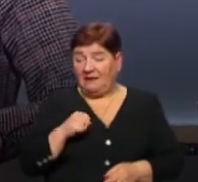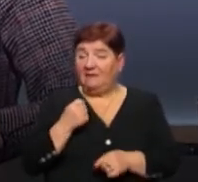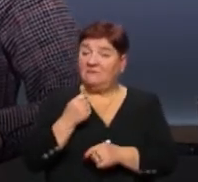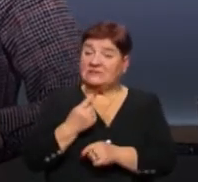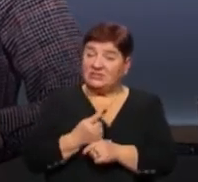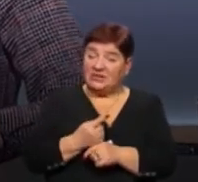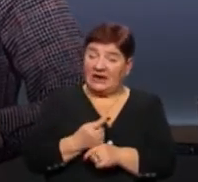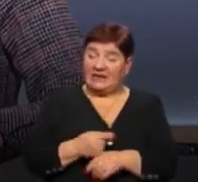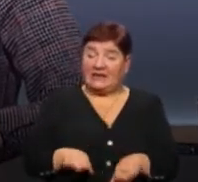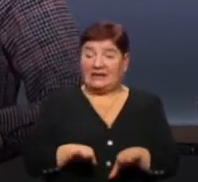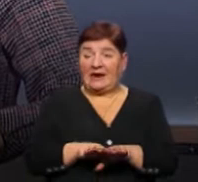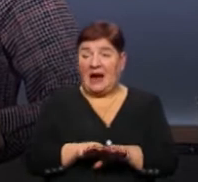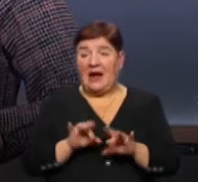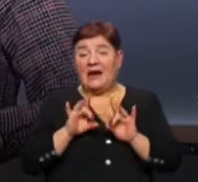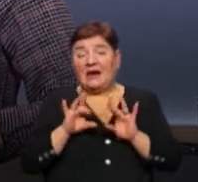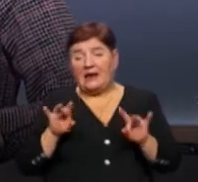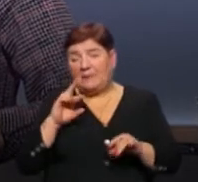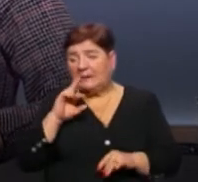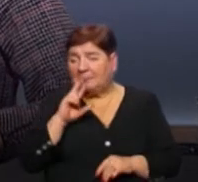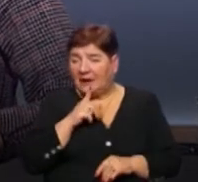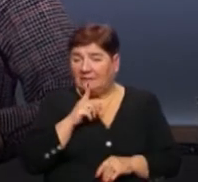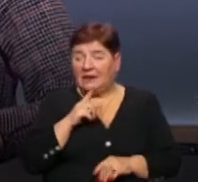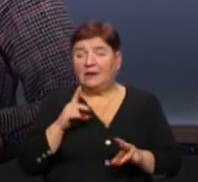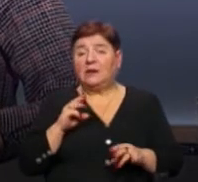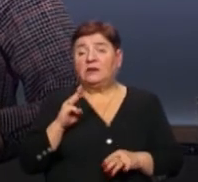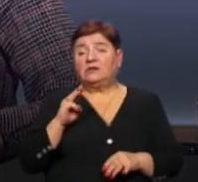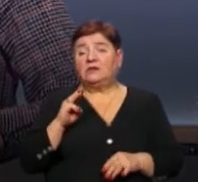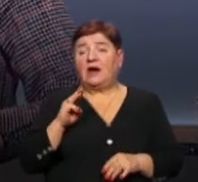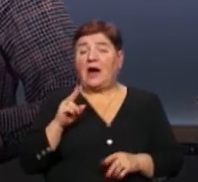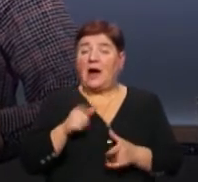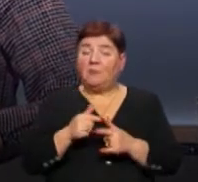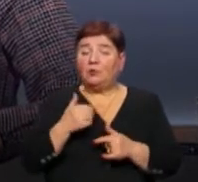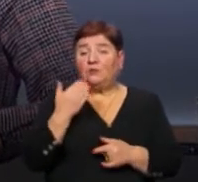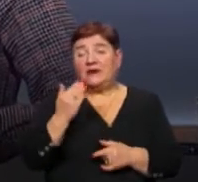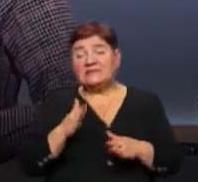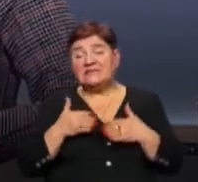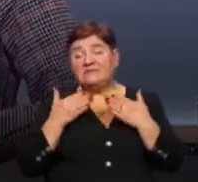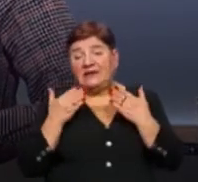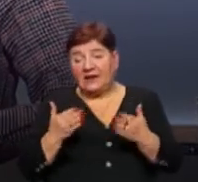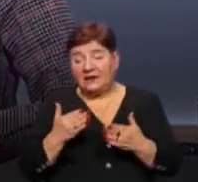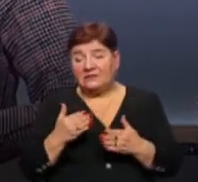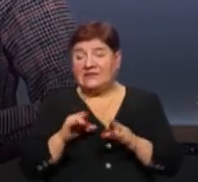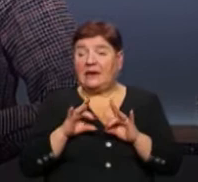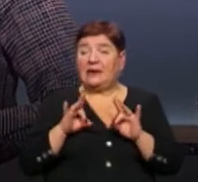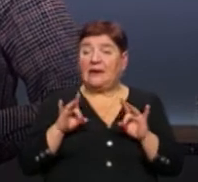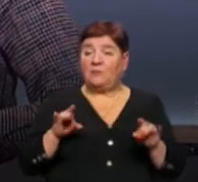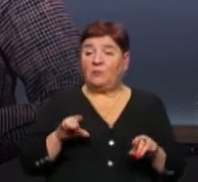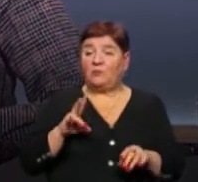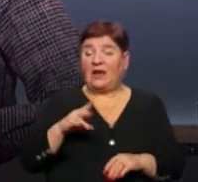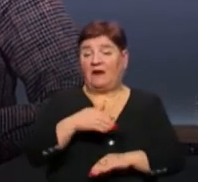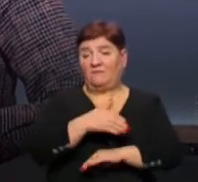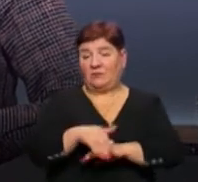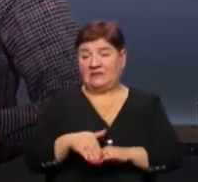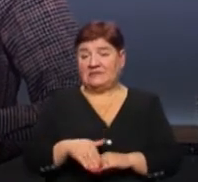така неправильна реклама, чи до вас звертаються зі скаргами звернути увагу на рекламу, наприклад, на